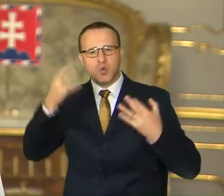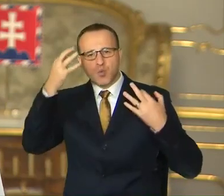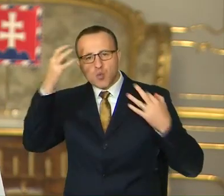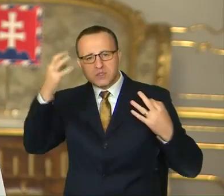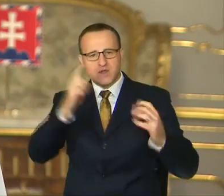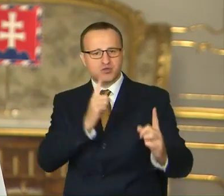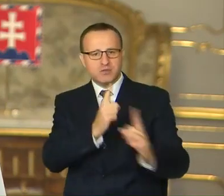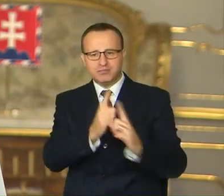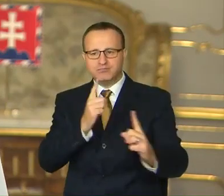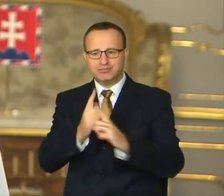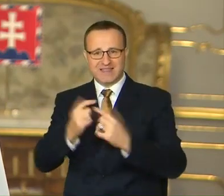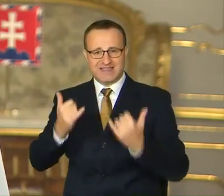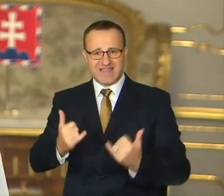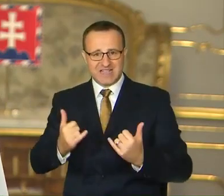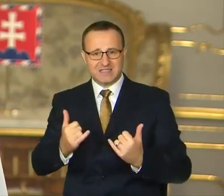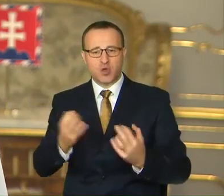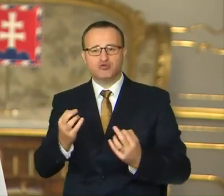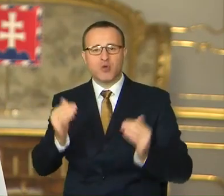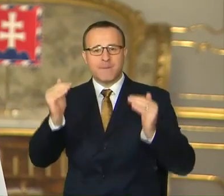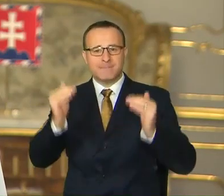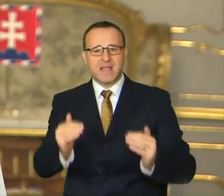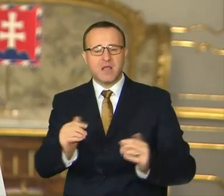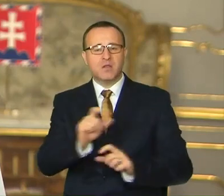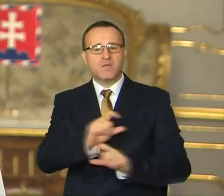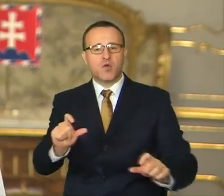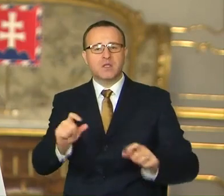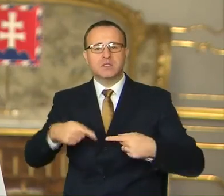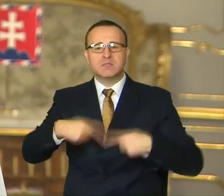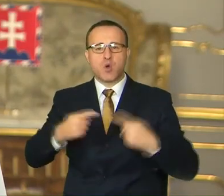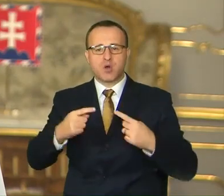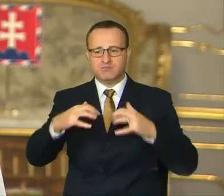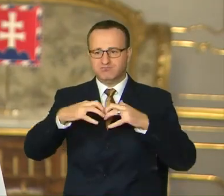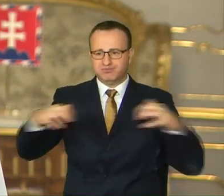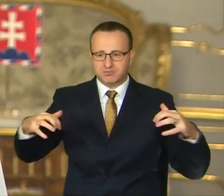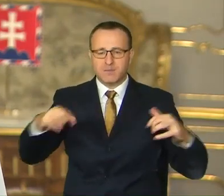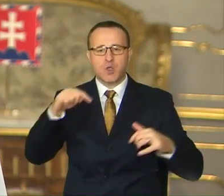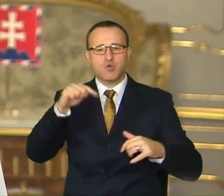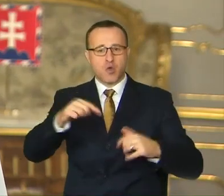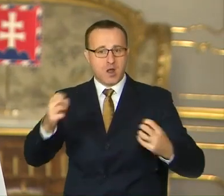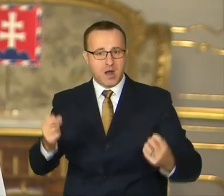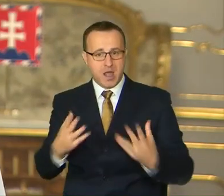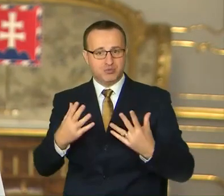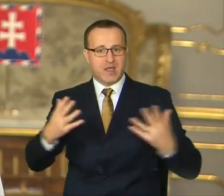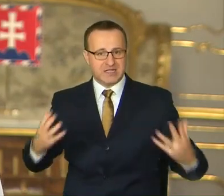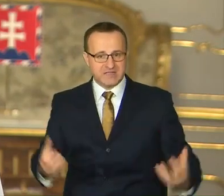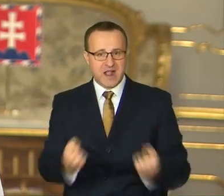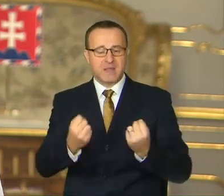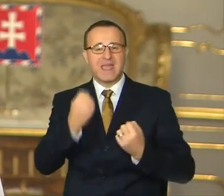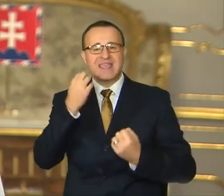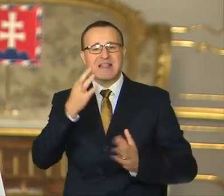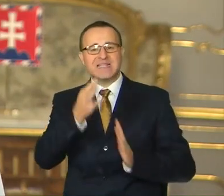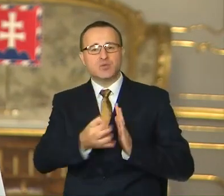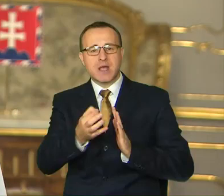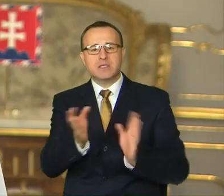sebe budeme dnes, o čo menej sa od seba v dôsledku sporov vzdialime, o to lepšie zvládneme, keď sa situácia po